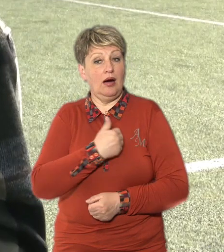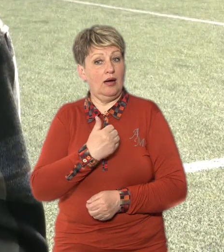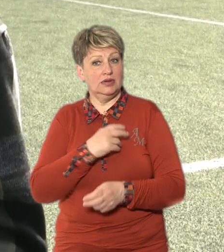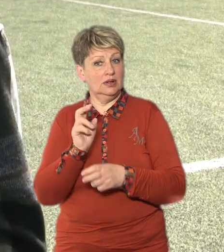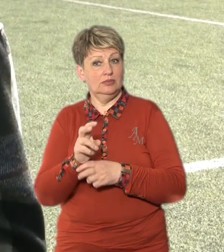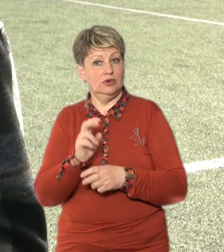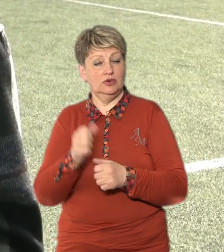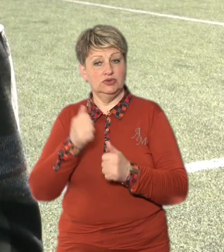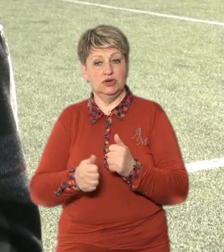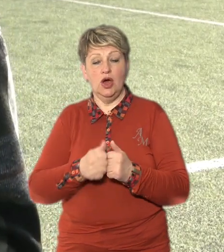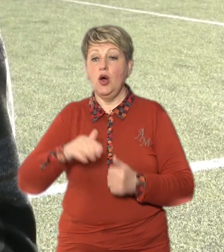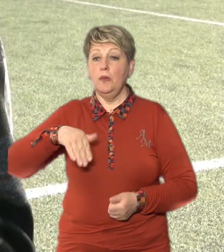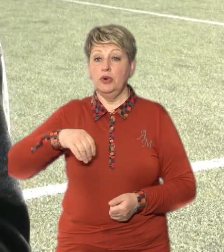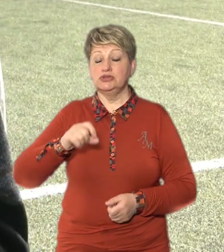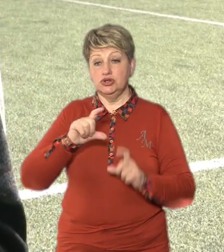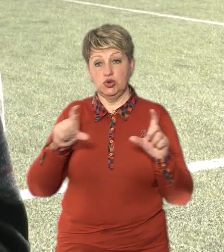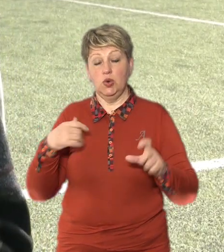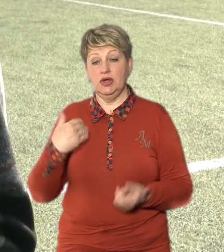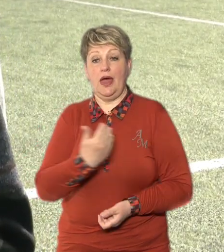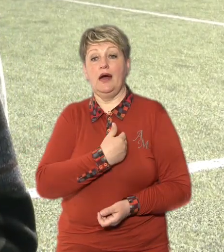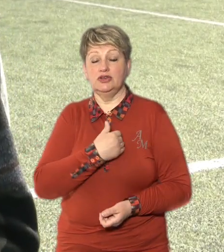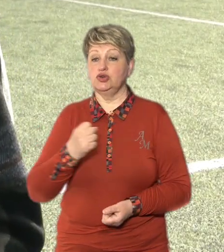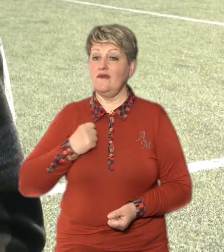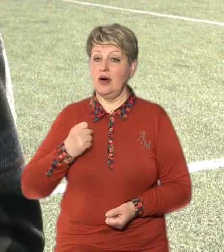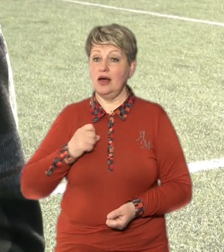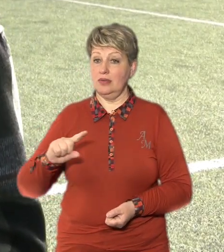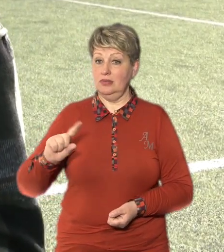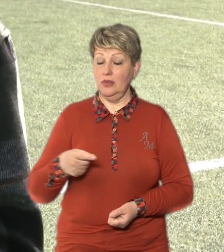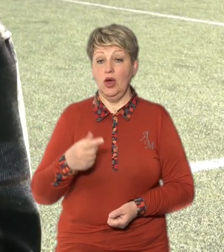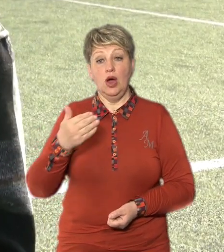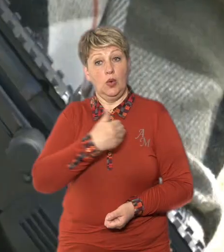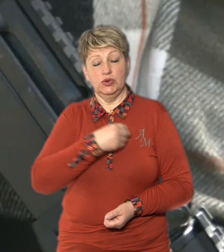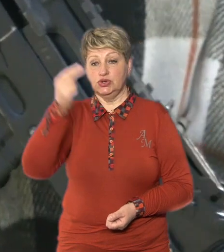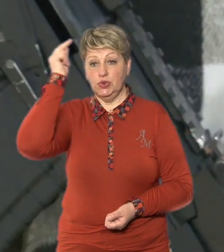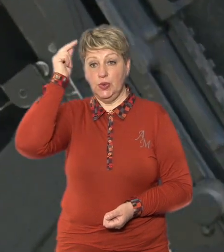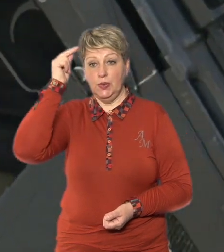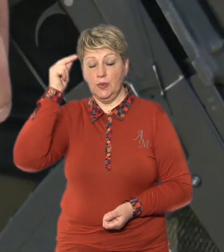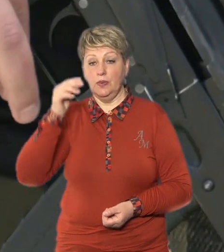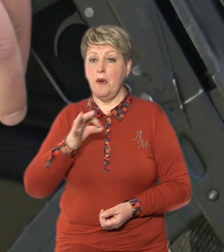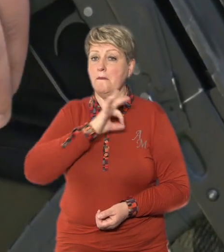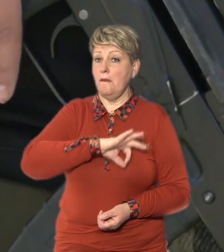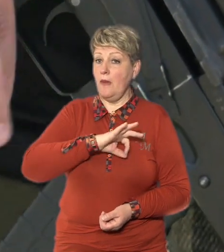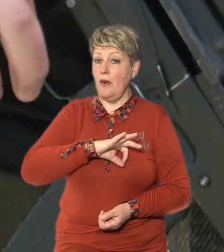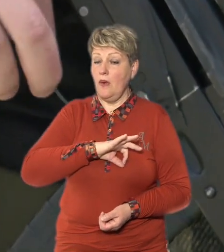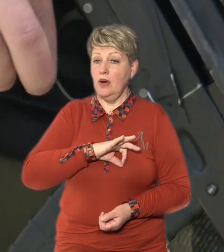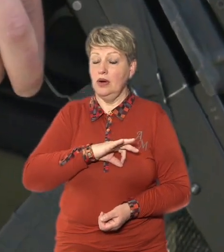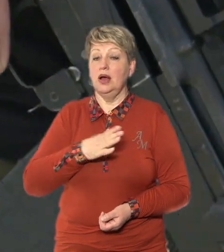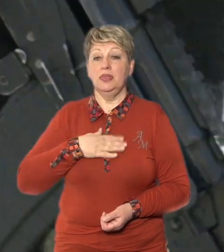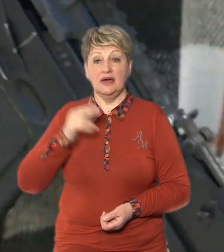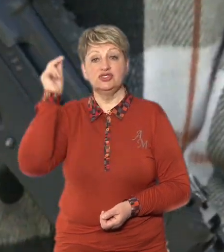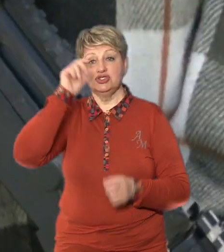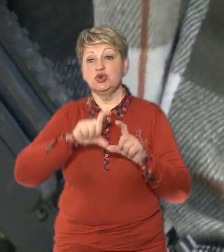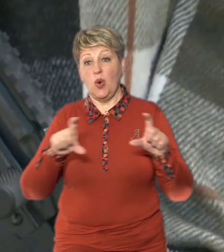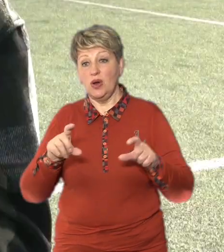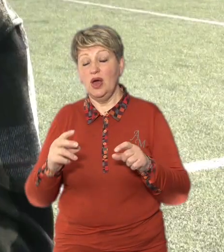Хочу піти після школи в армію, тому хочу якось навчитися тримати і користуватися нею Нас в школі учать, але в